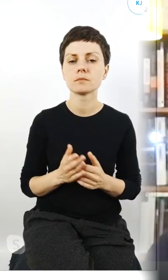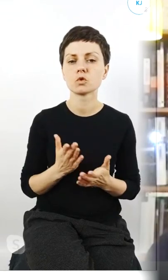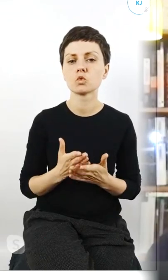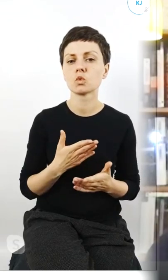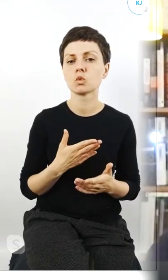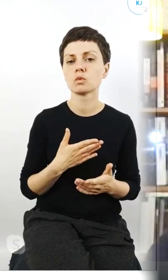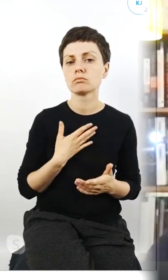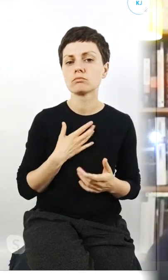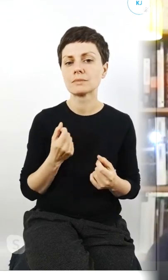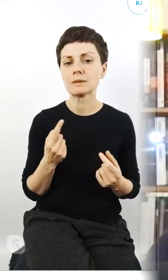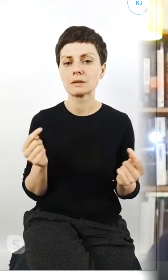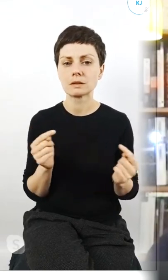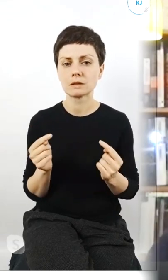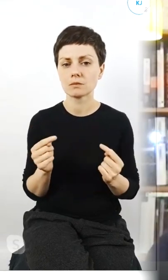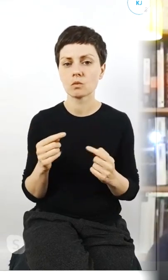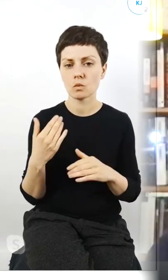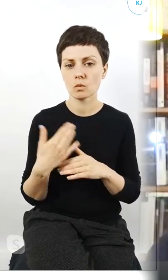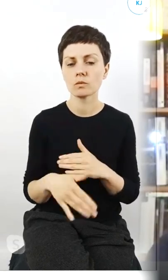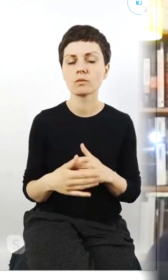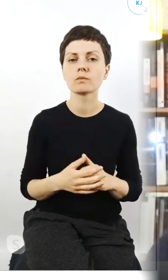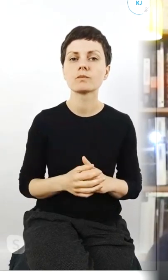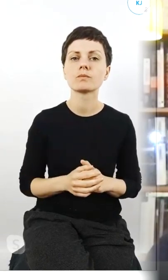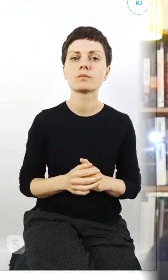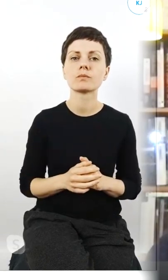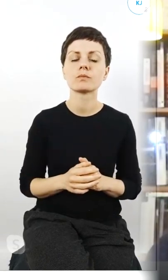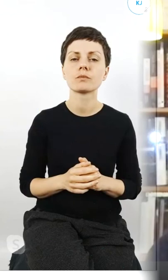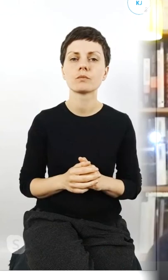więc Waldku coś?